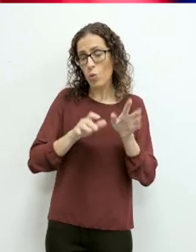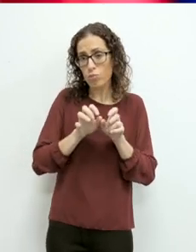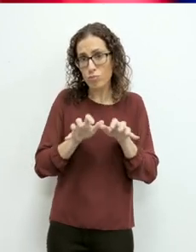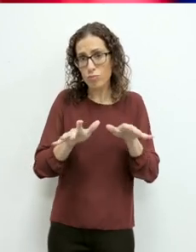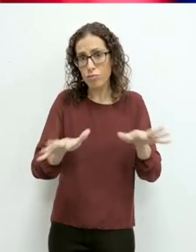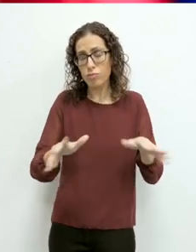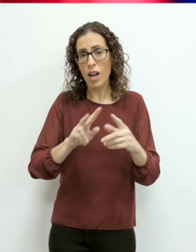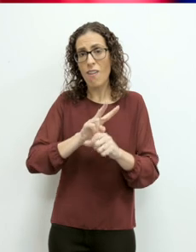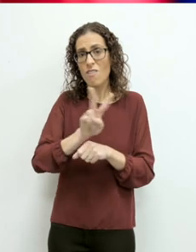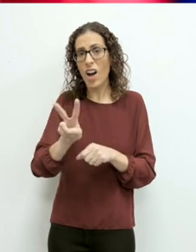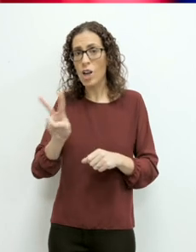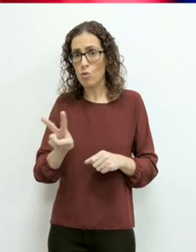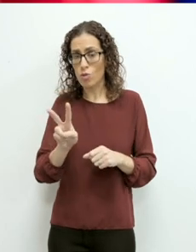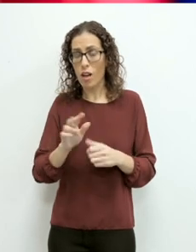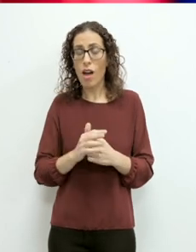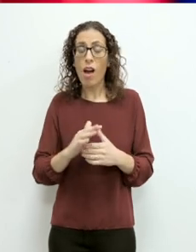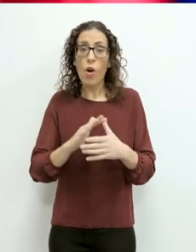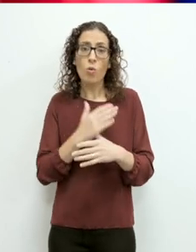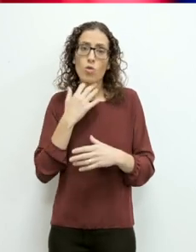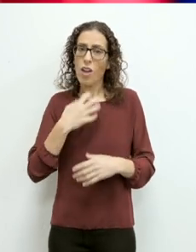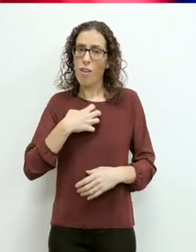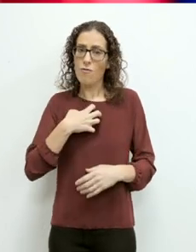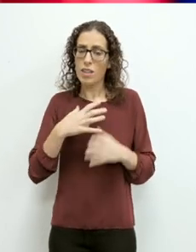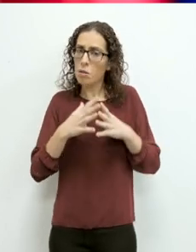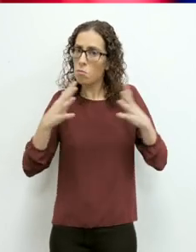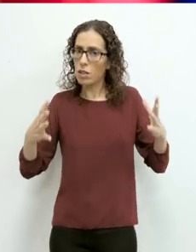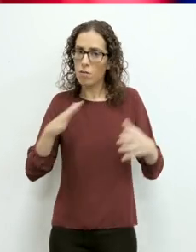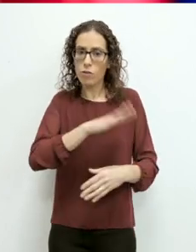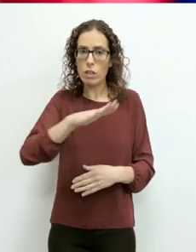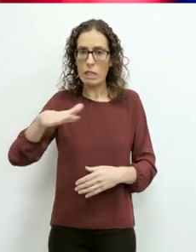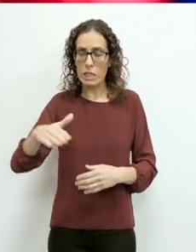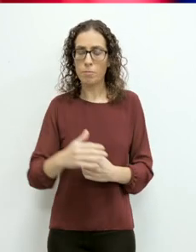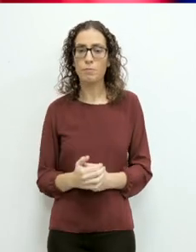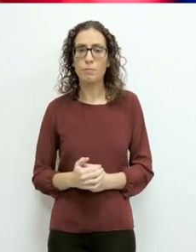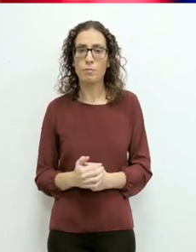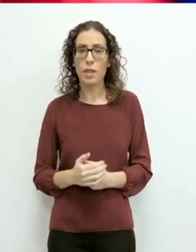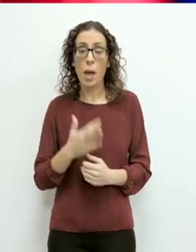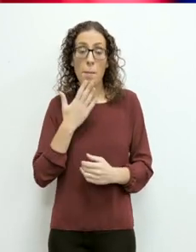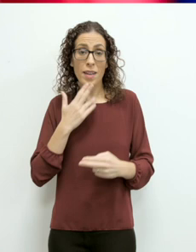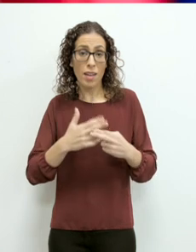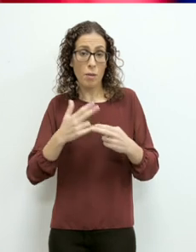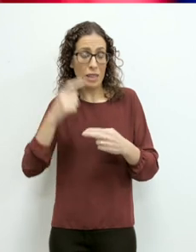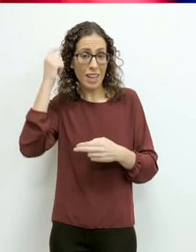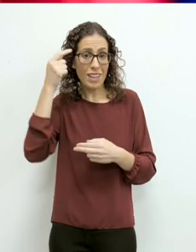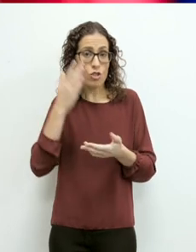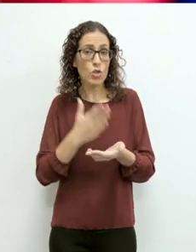tinżam stabli blan qaz-impatt possibli għal-poplu. F-kull deċizjoni li ħadna, isna l